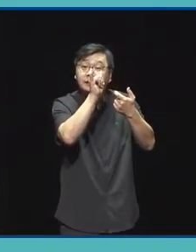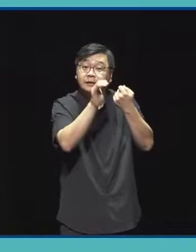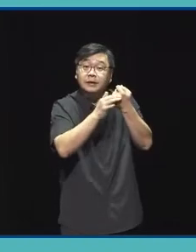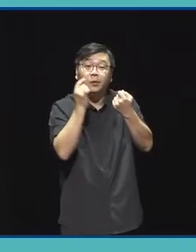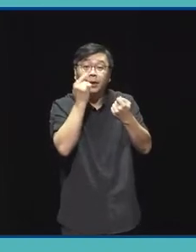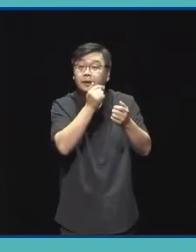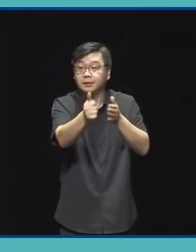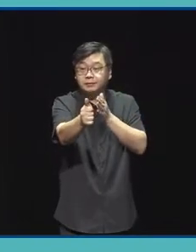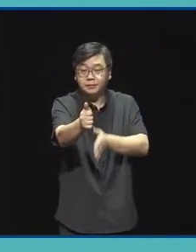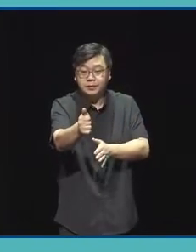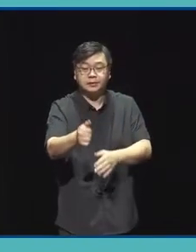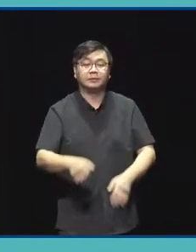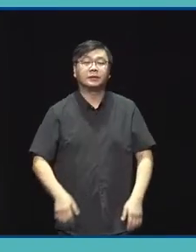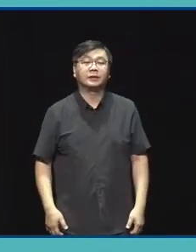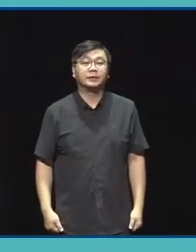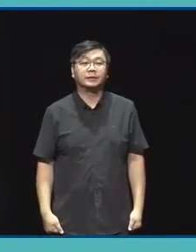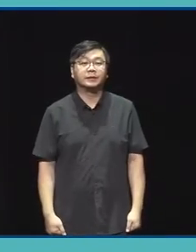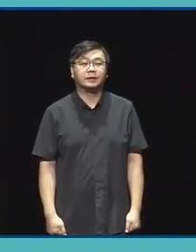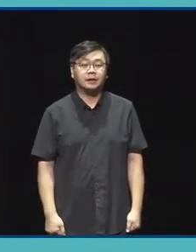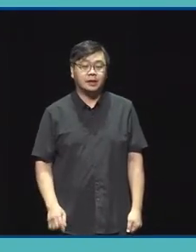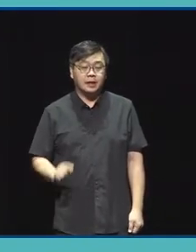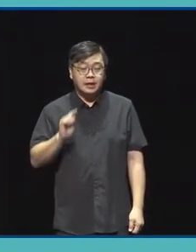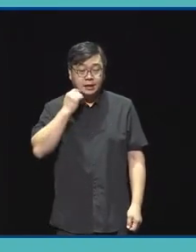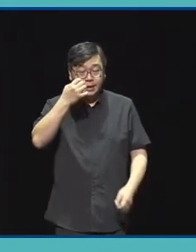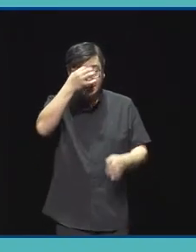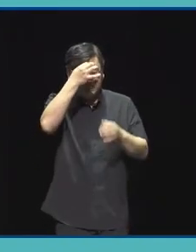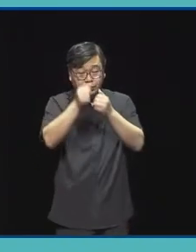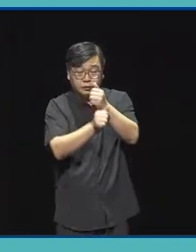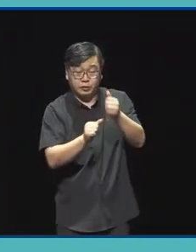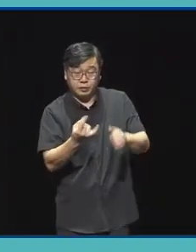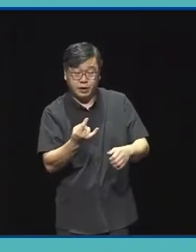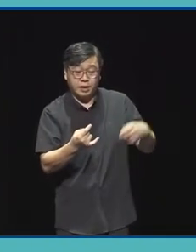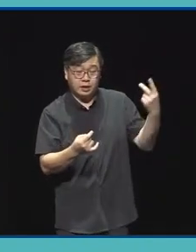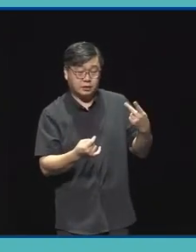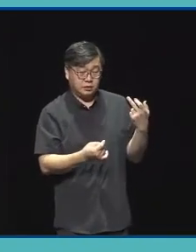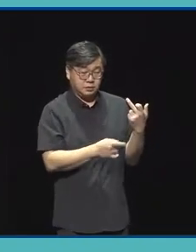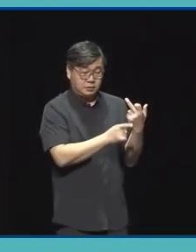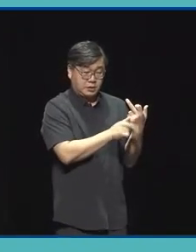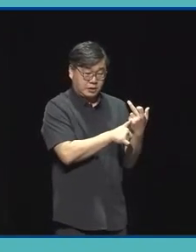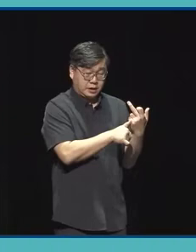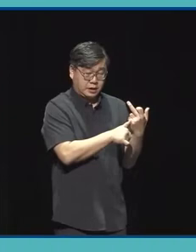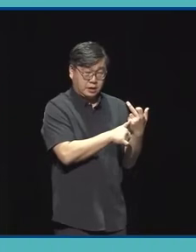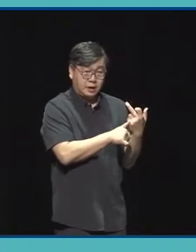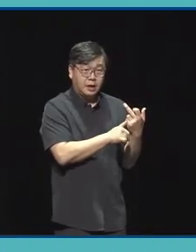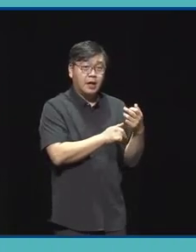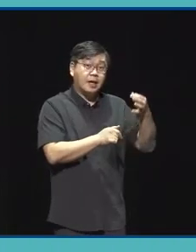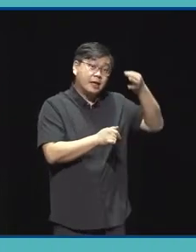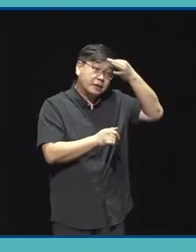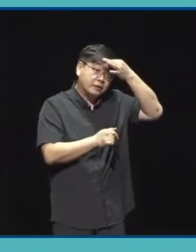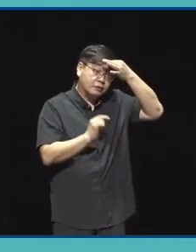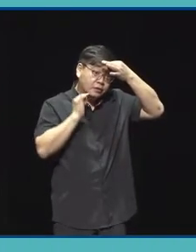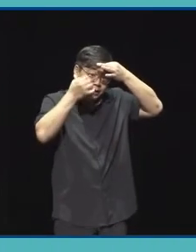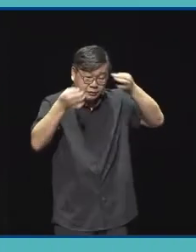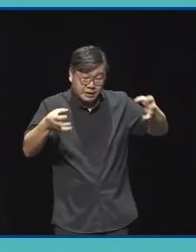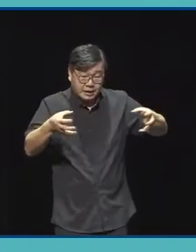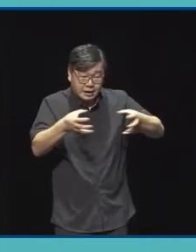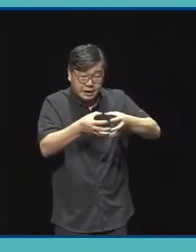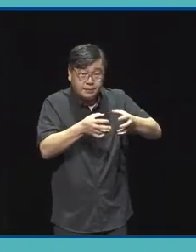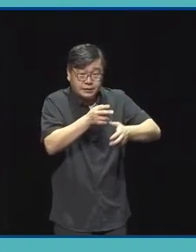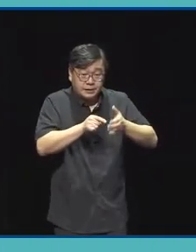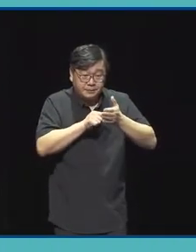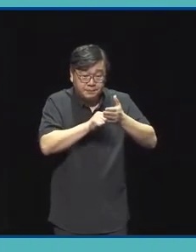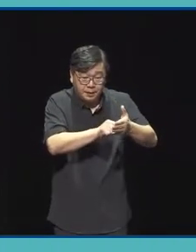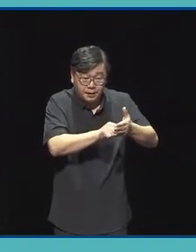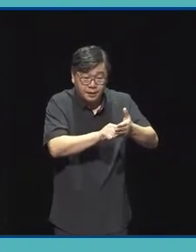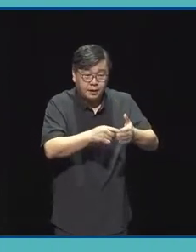주셔도 좋을 것 같습니다 예술위는 2017년 예술과 기술 융합 지원사업을 시작한 이후에 22년까지